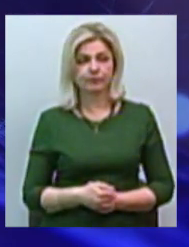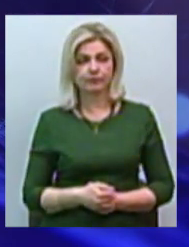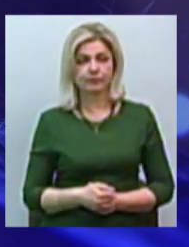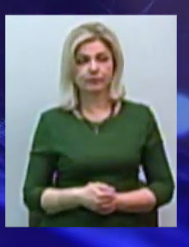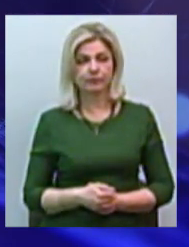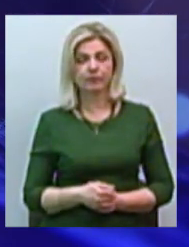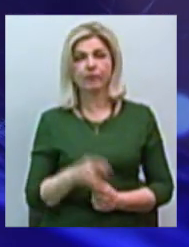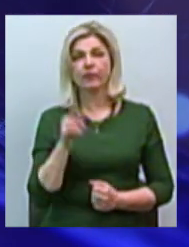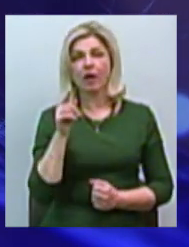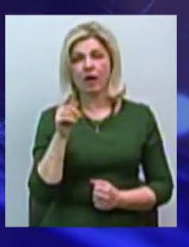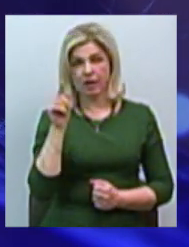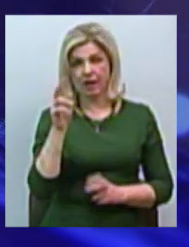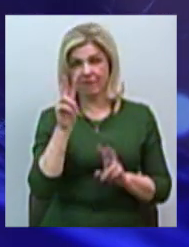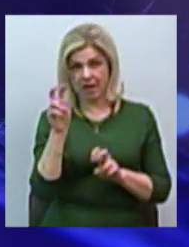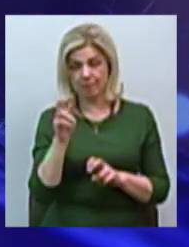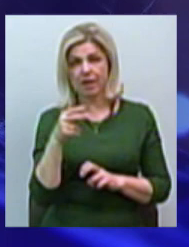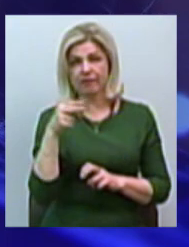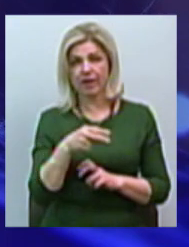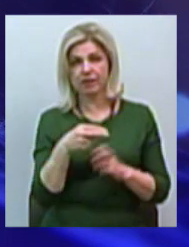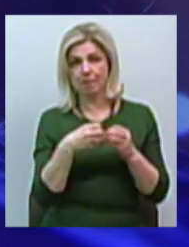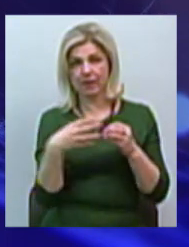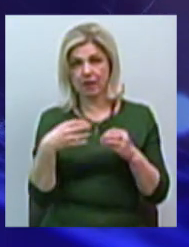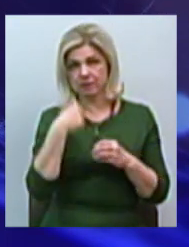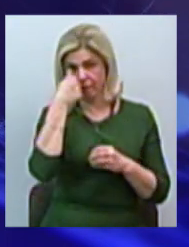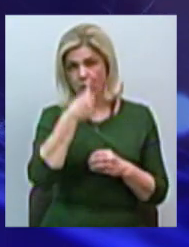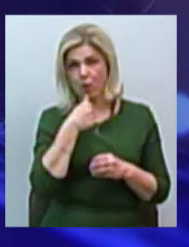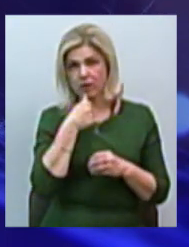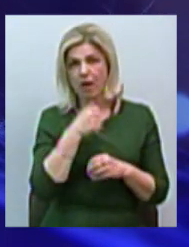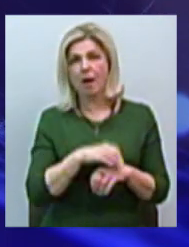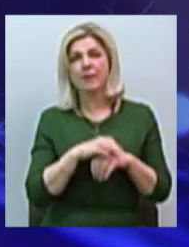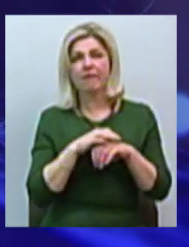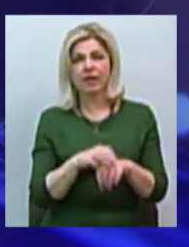с 2015 року провели